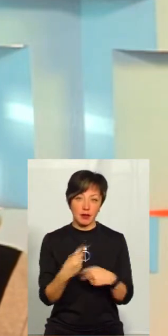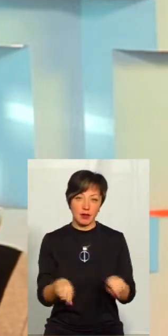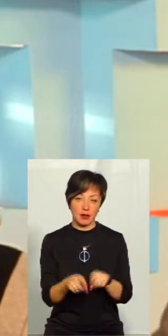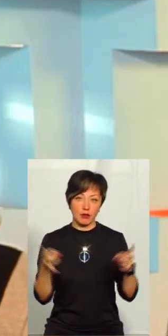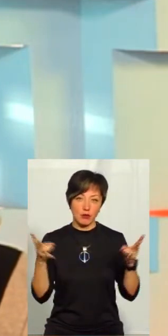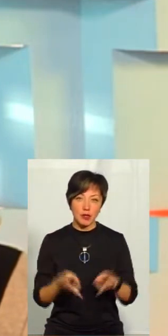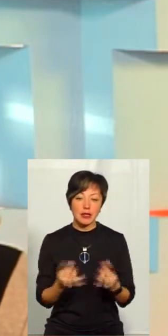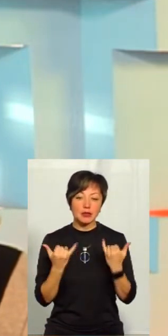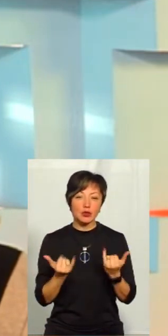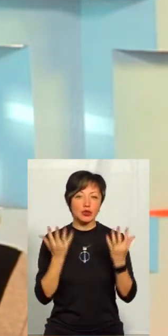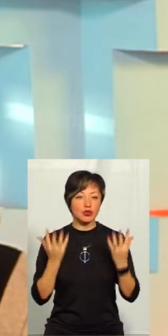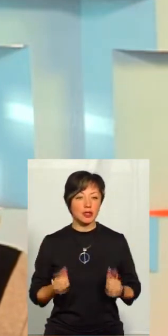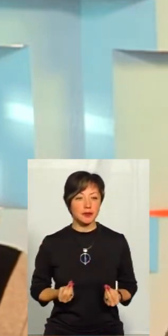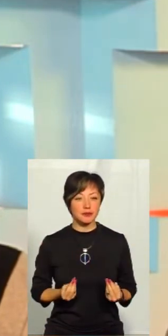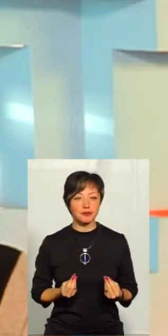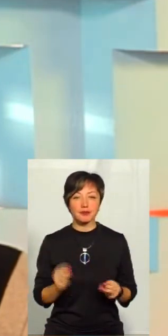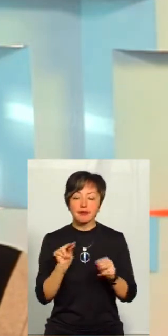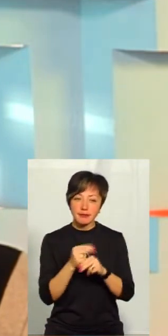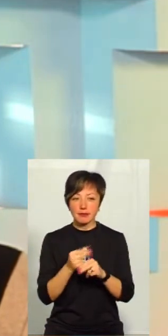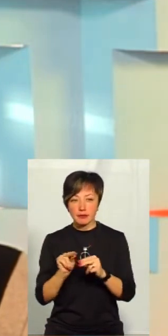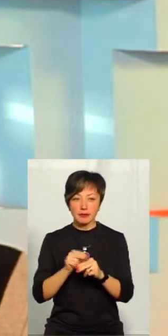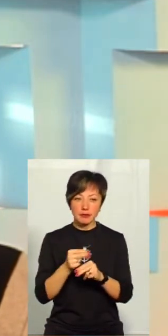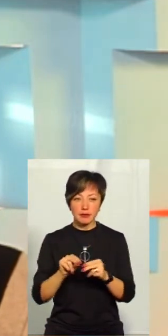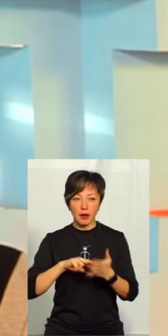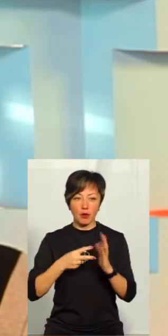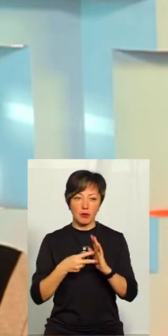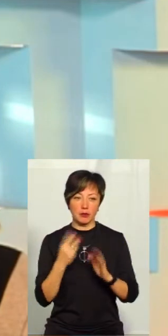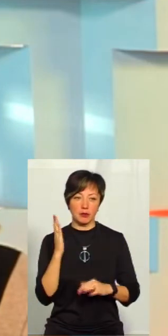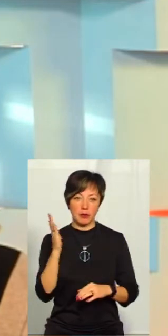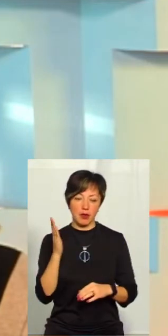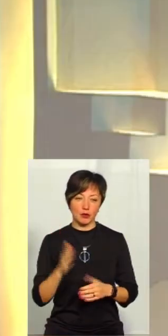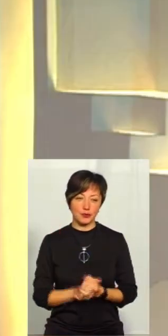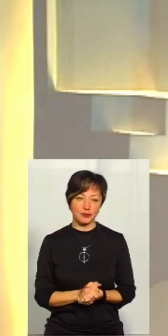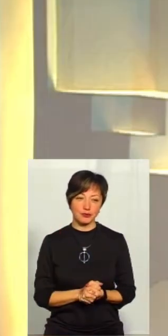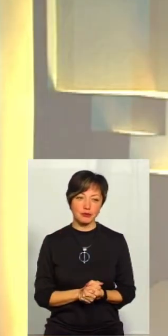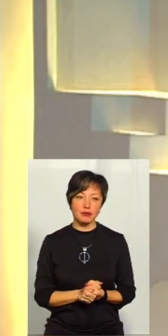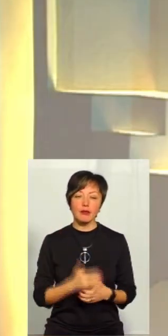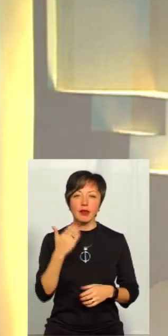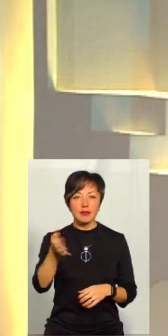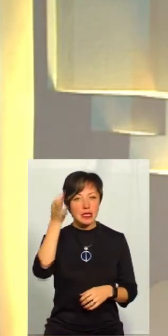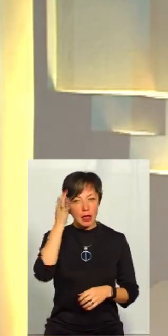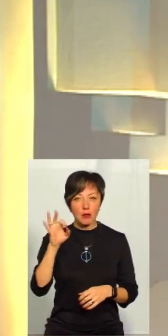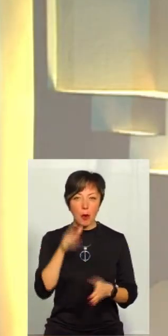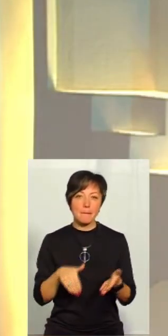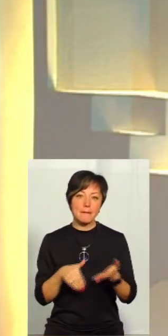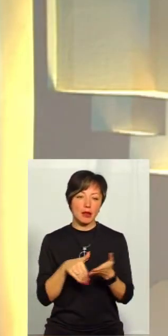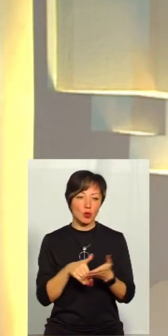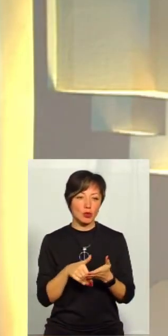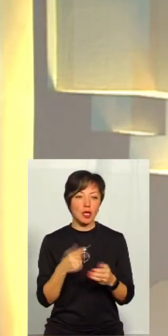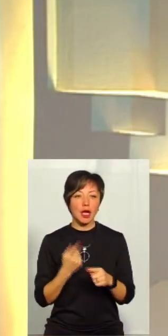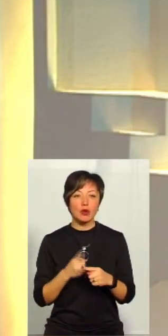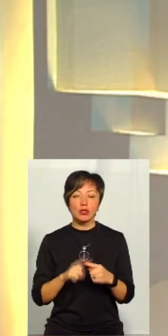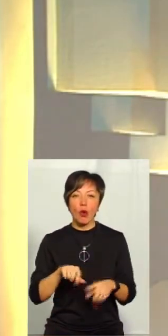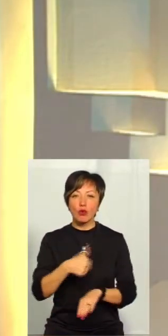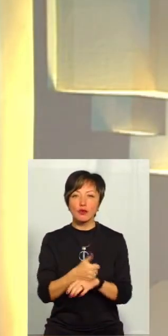така необхідність вже на сьогоднішній день коригування перспективного блага. А от ви згадали про методики. Оці